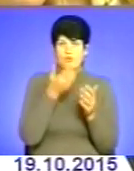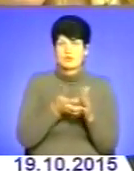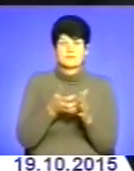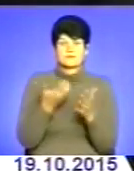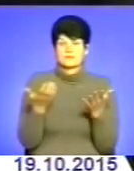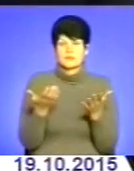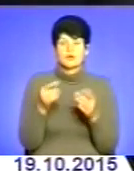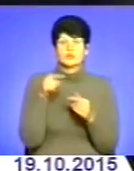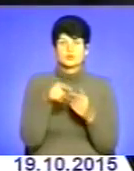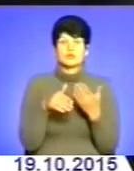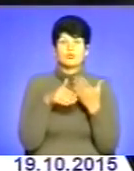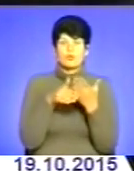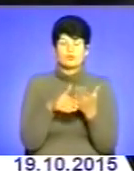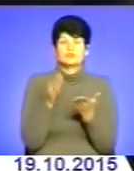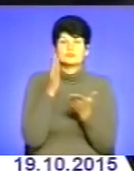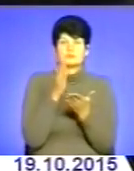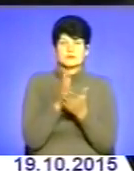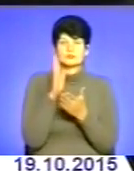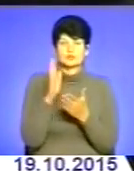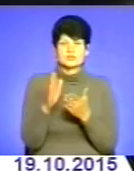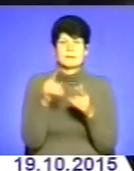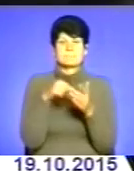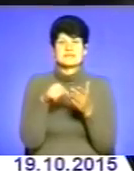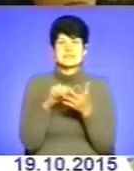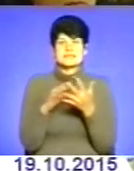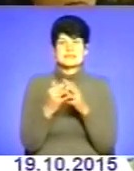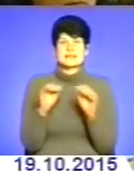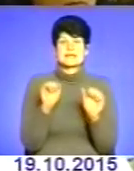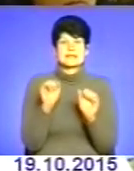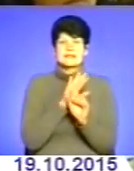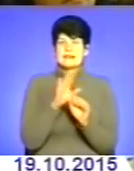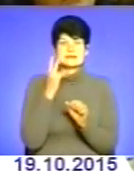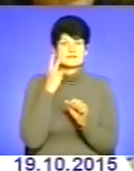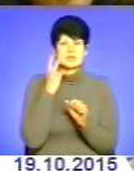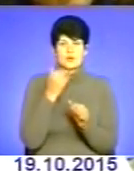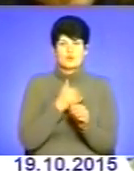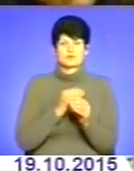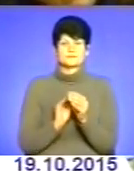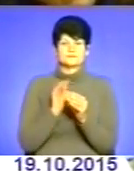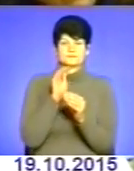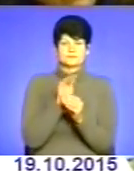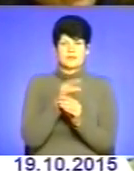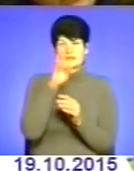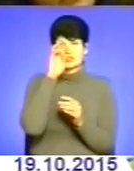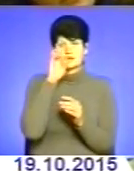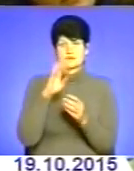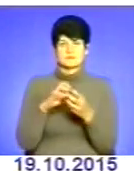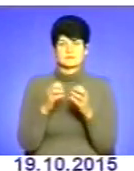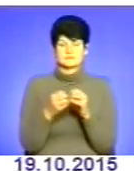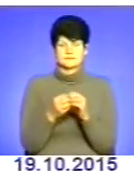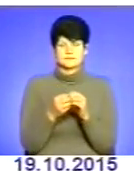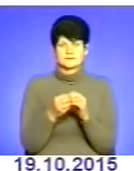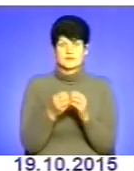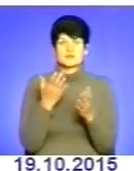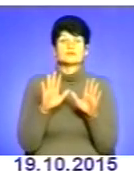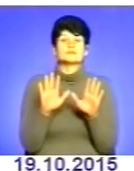Тут на допомогу мали б прийти міські чи сільські керівники, які не завжди хочуть дофінансовувати державні прогалини Якщо